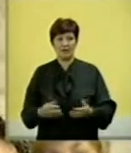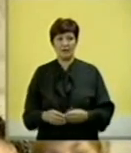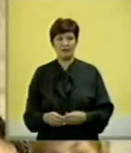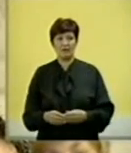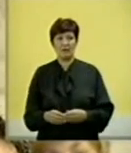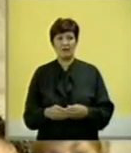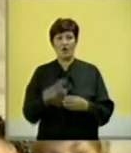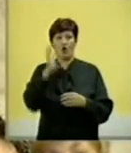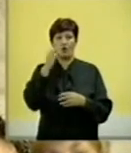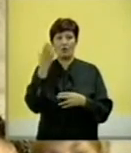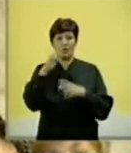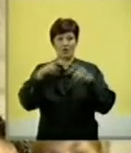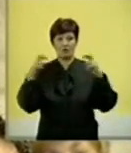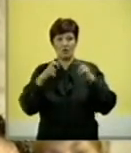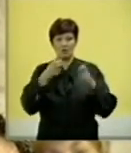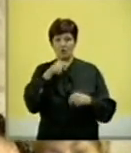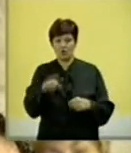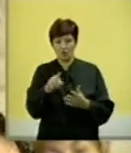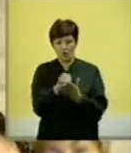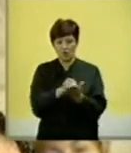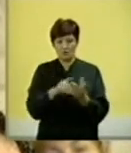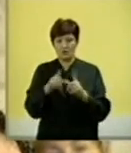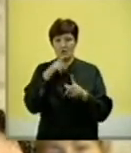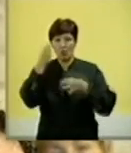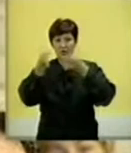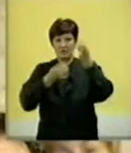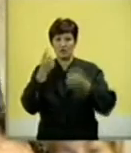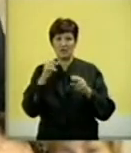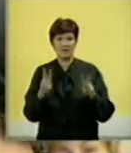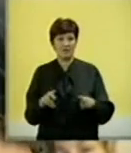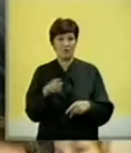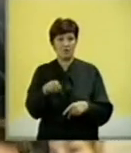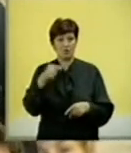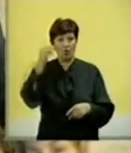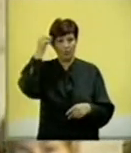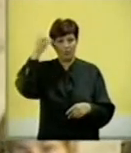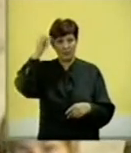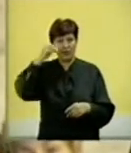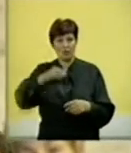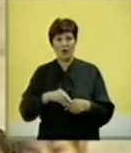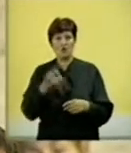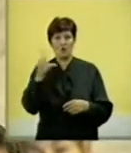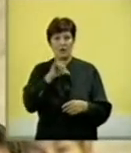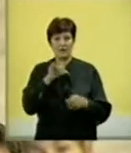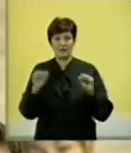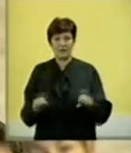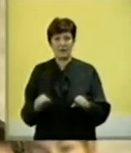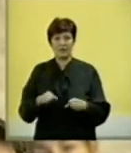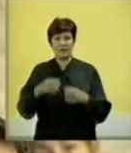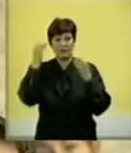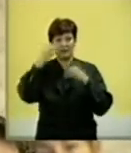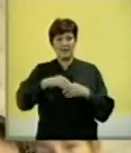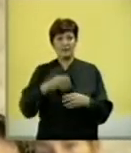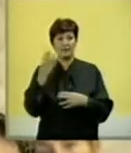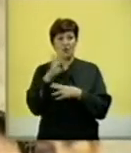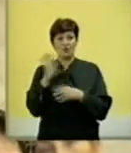Hvala organu pokranjskog oblastana što je to konstatovalo izvrštaju, ali svakako da je to povuka za lokalne samuprave, povuka za